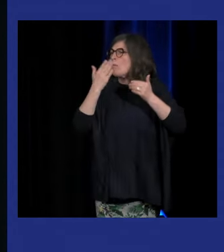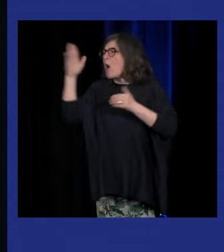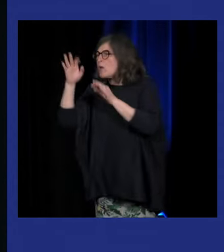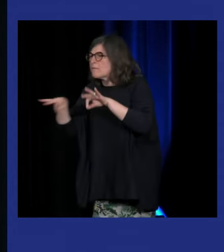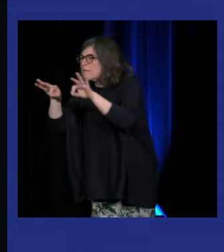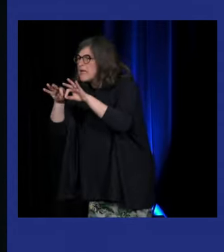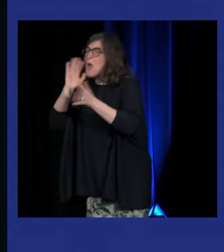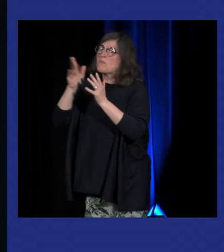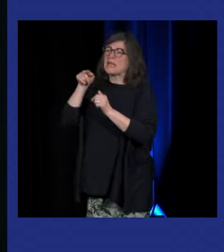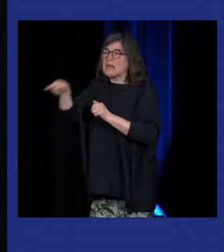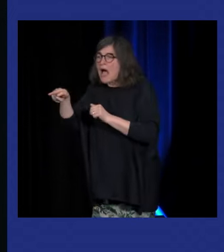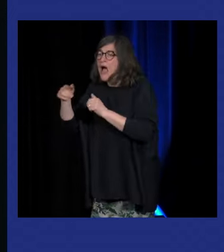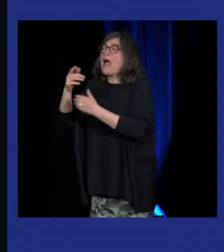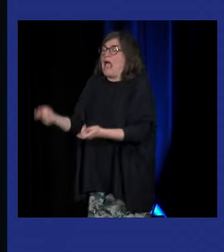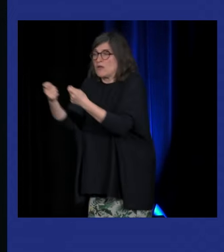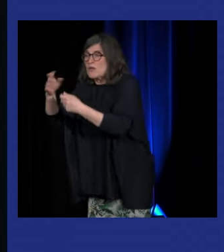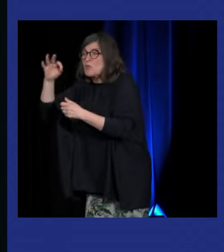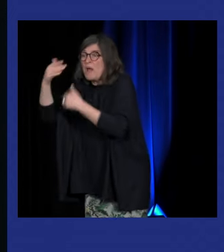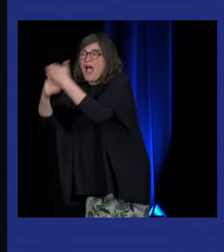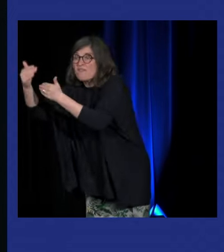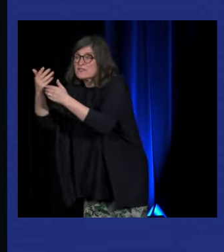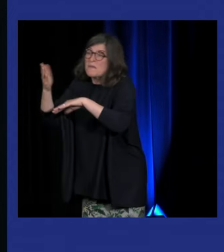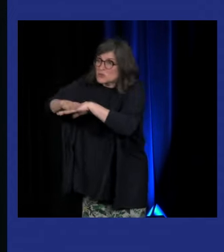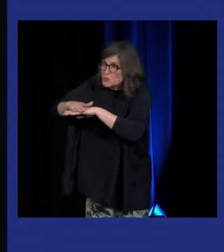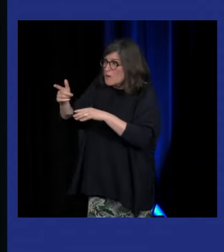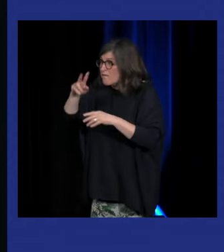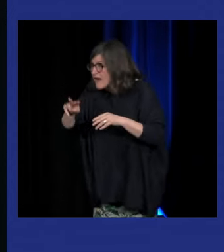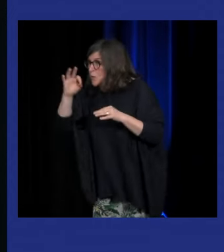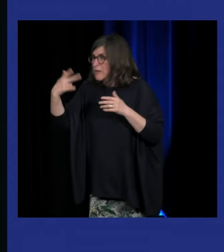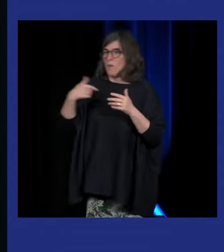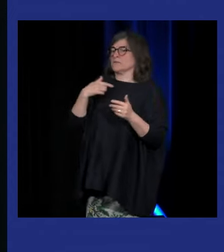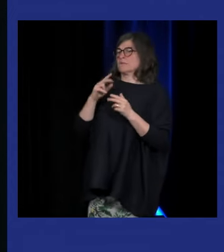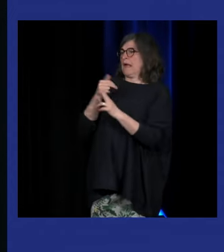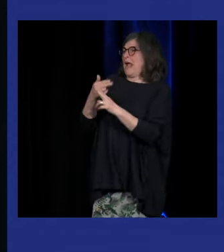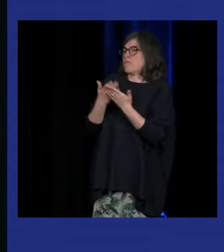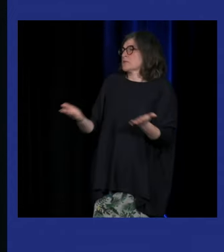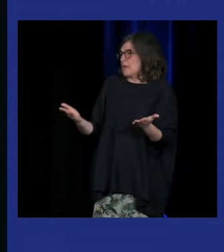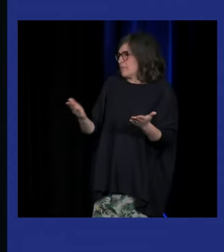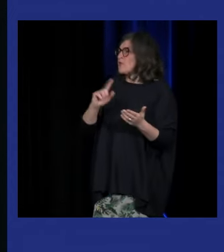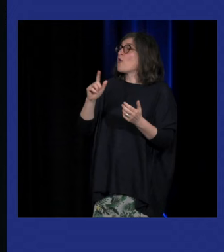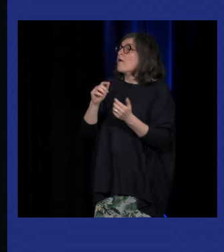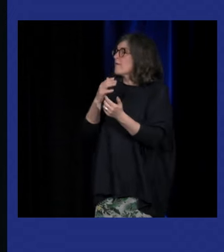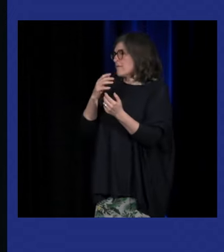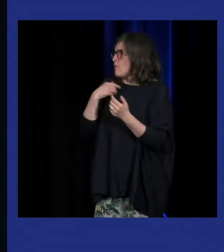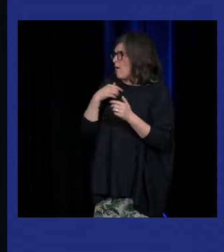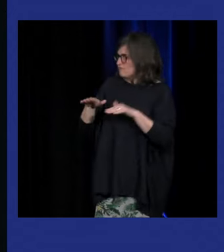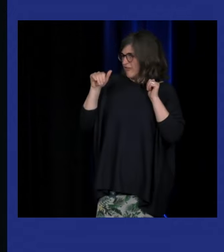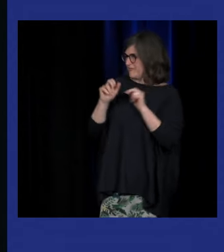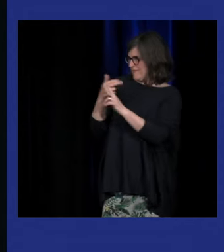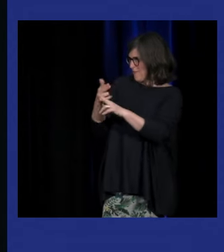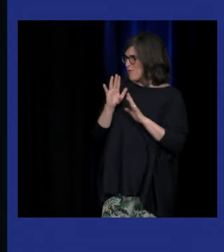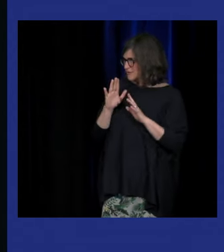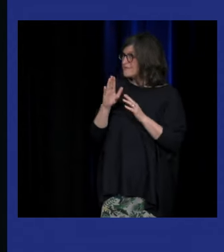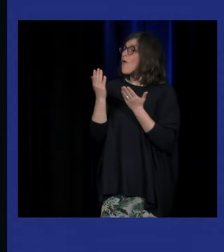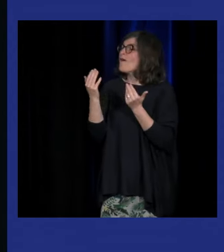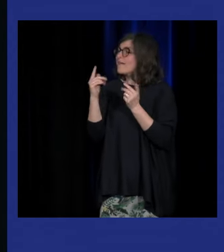pays l'éducation bon bref la réponse ne peut pas être simple donc je pense que le mieux c'est de ne pas faire une réponse d'attendre la